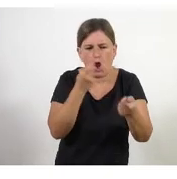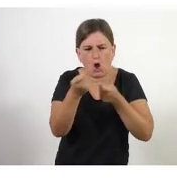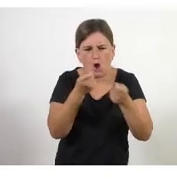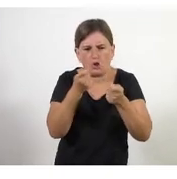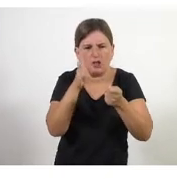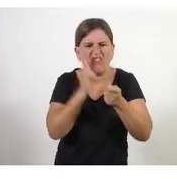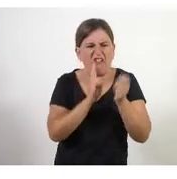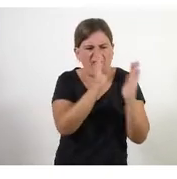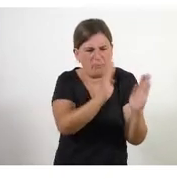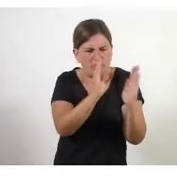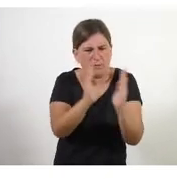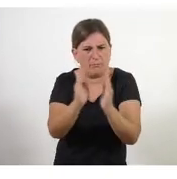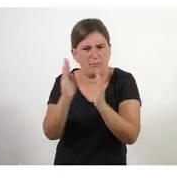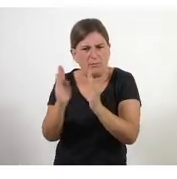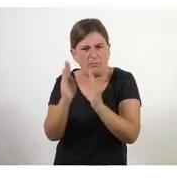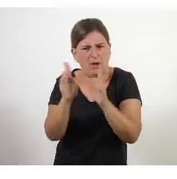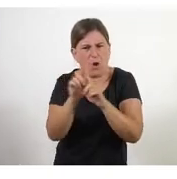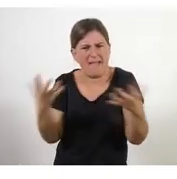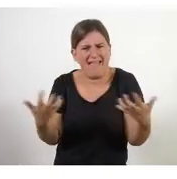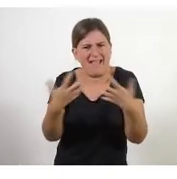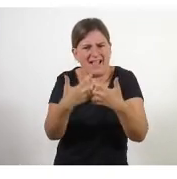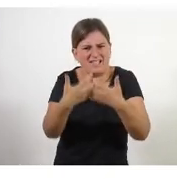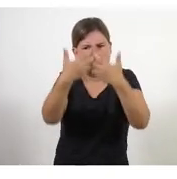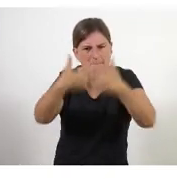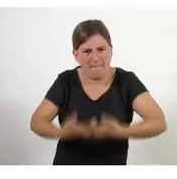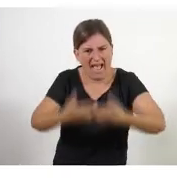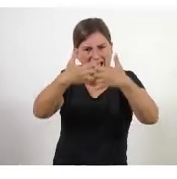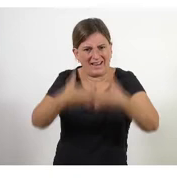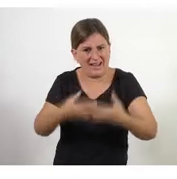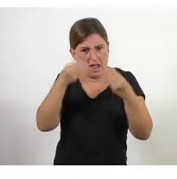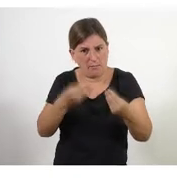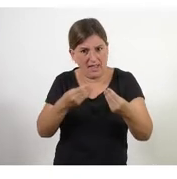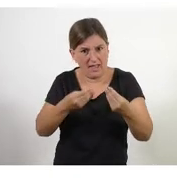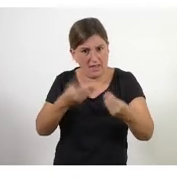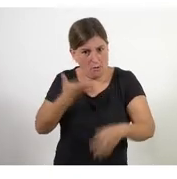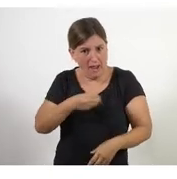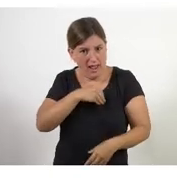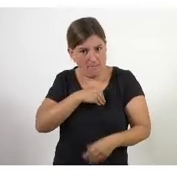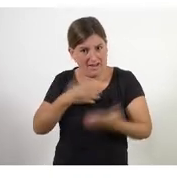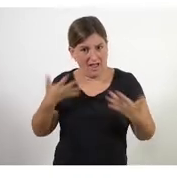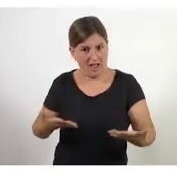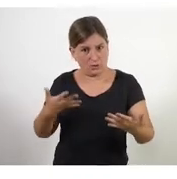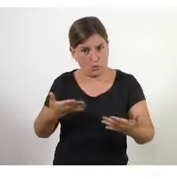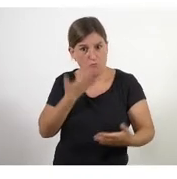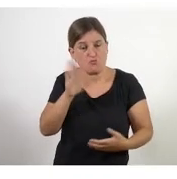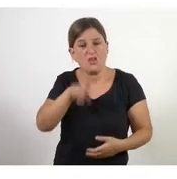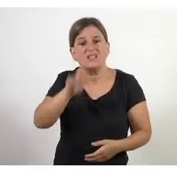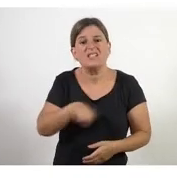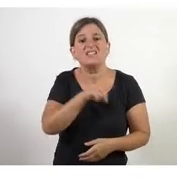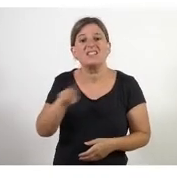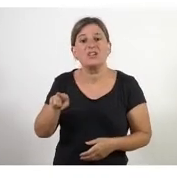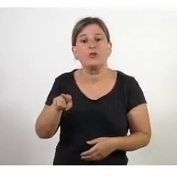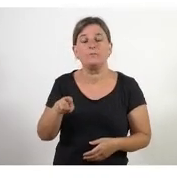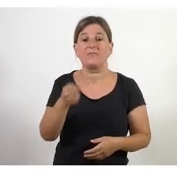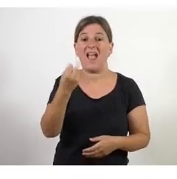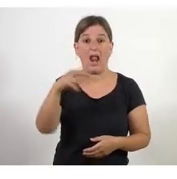organitzat, on tot encaixa, on funcionen com una màquina serveis, avui en dia? Doncs els experts